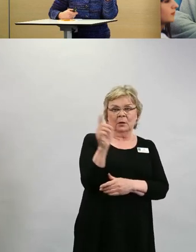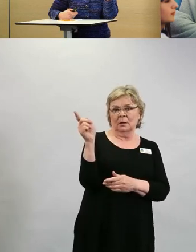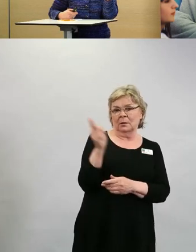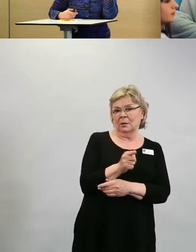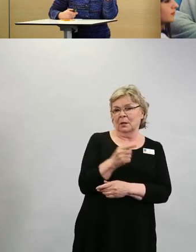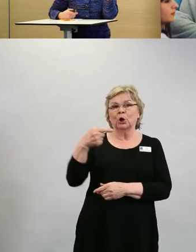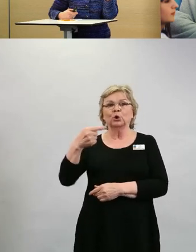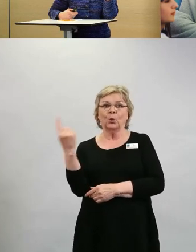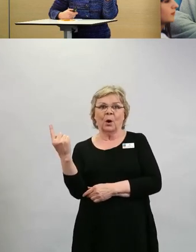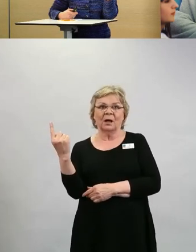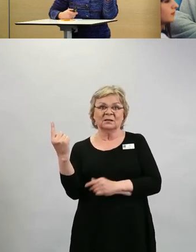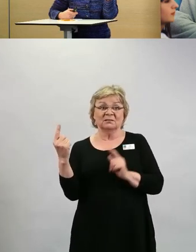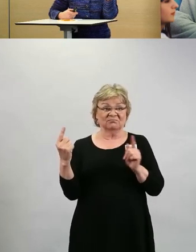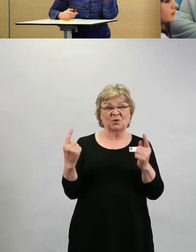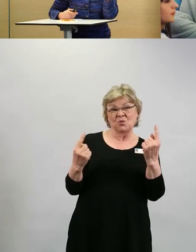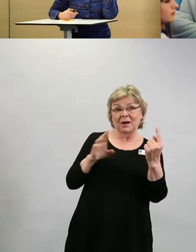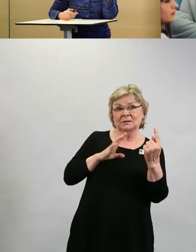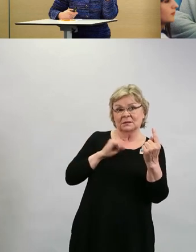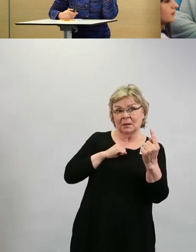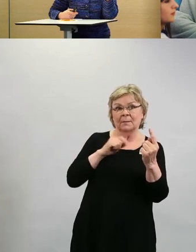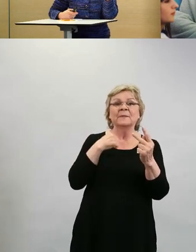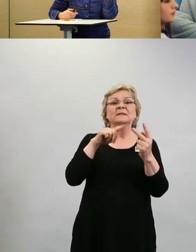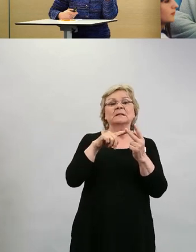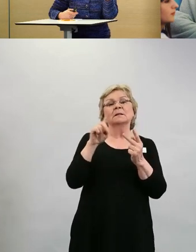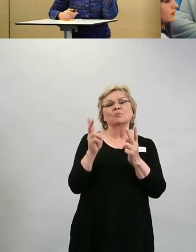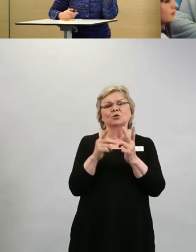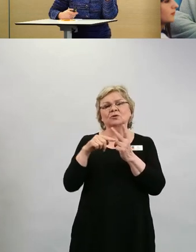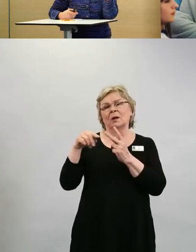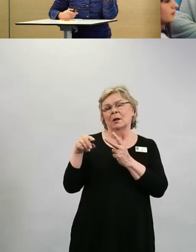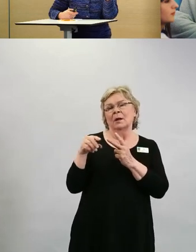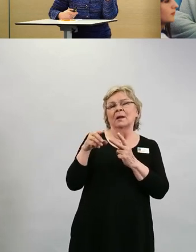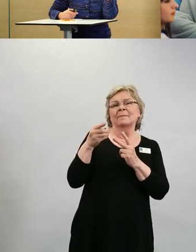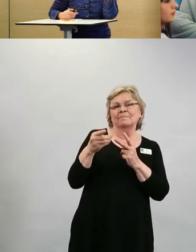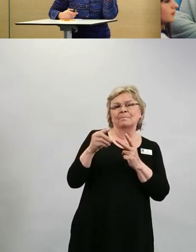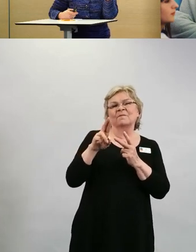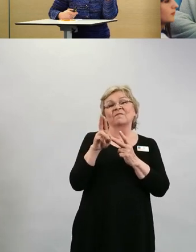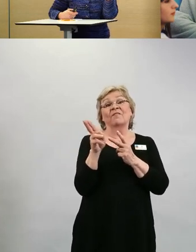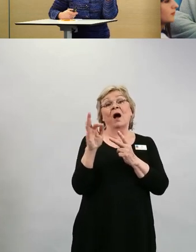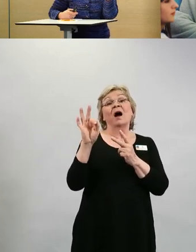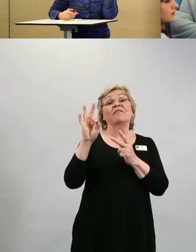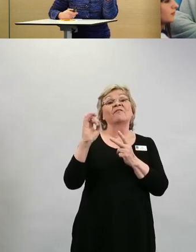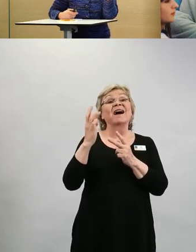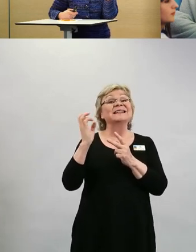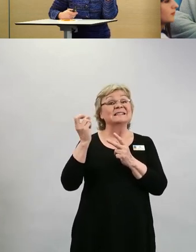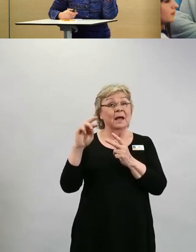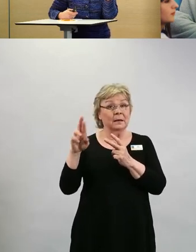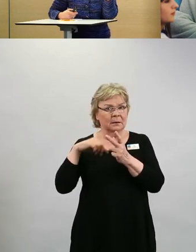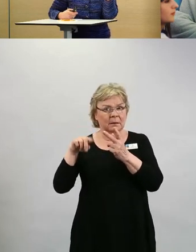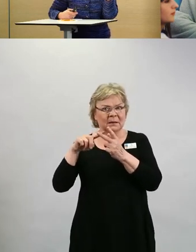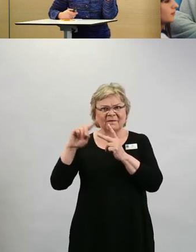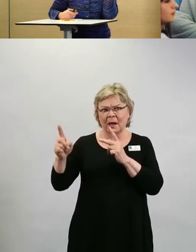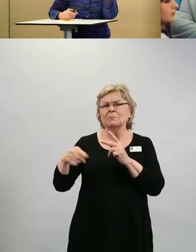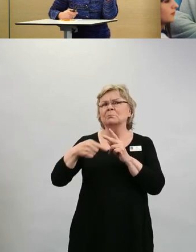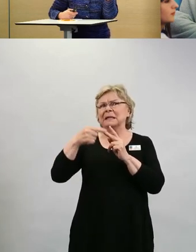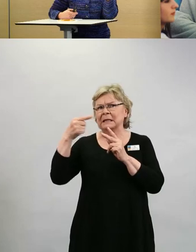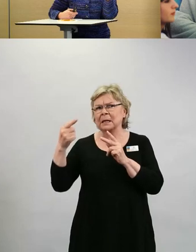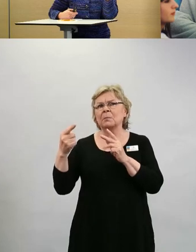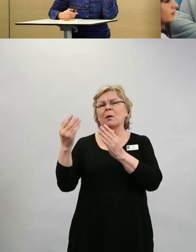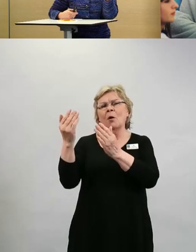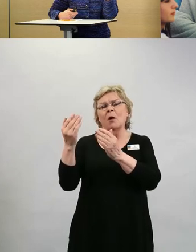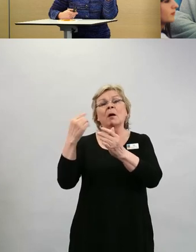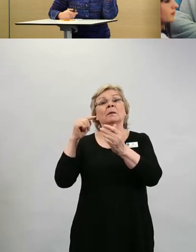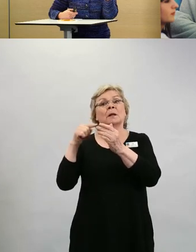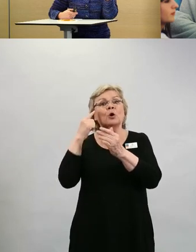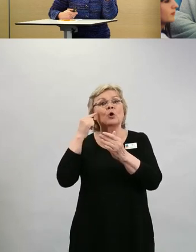Adenovirusvektorirokotteiden suojateho alkaa jonkin verran hitaammin ja se pysyy korkeammalla jonkin verran pitempään kuin RNA